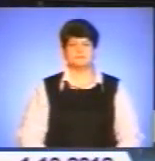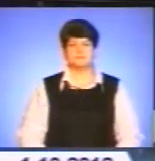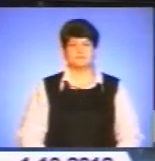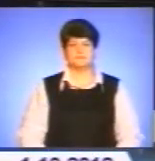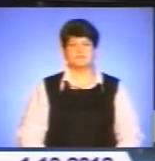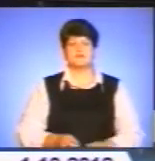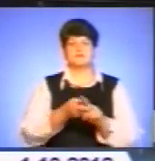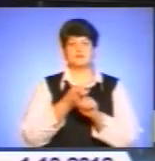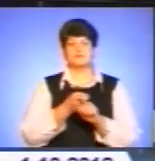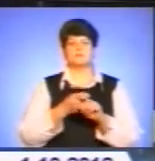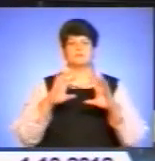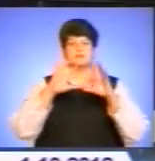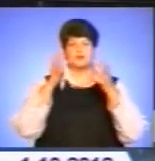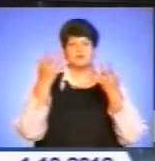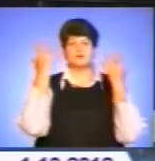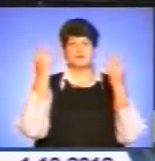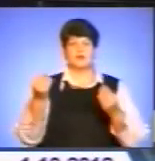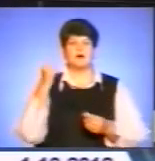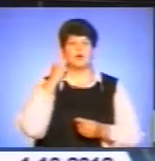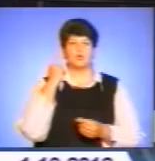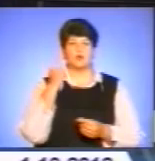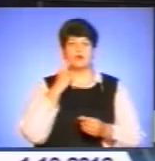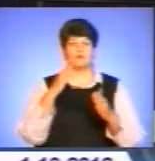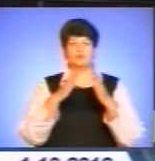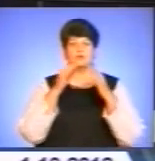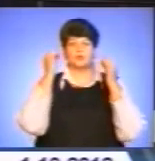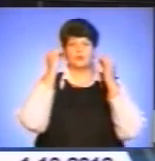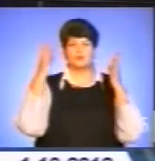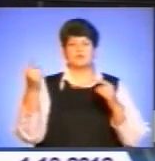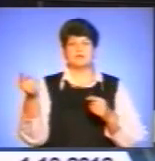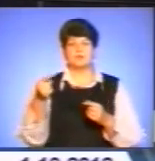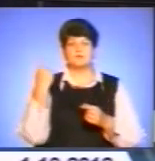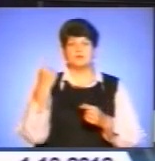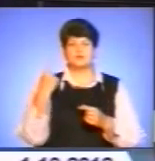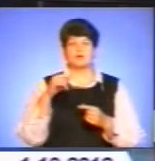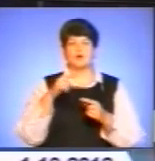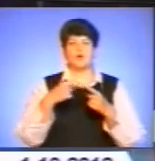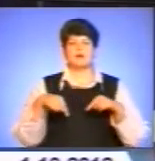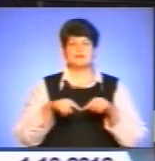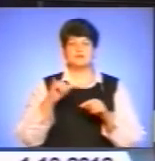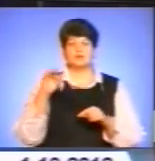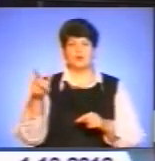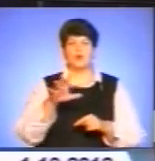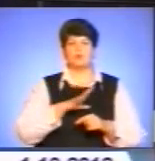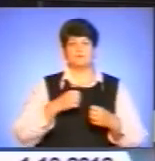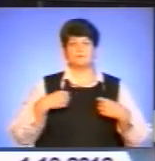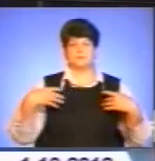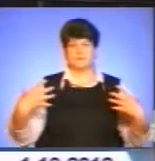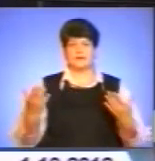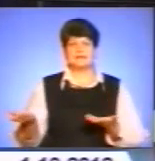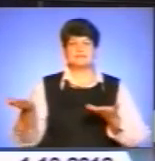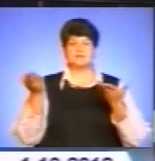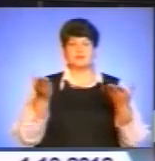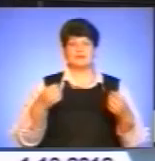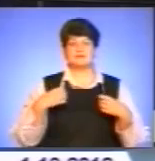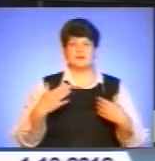Знагоди Всесвітнього Дня Глухих. У будинку культури Тернопільської обласної організації «УТОГ» відбулися урочини. Запросили на